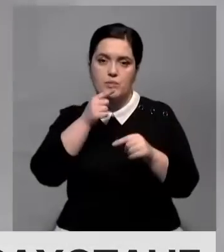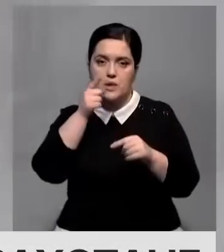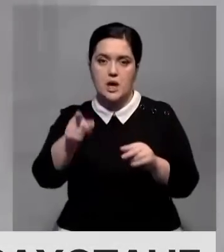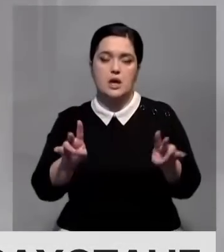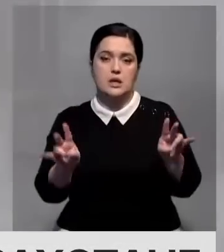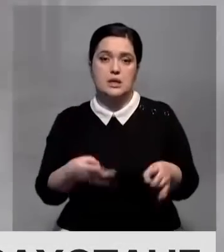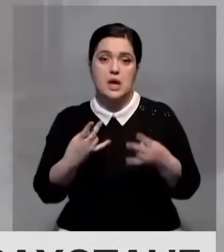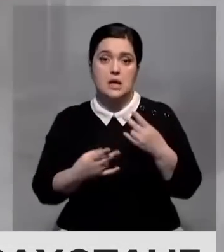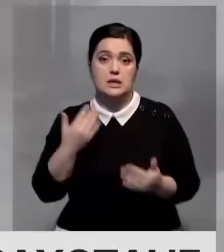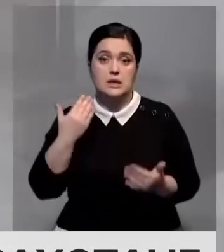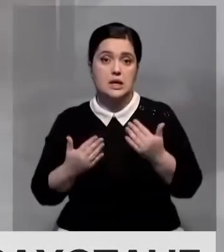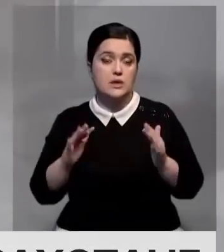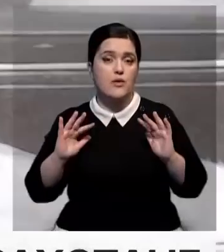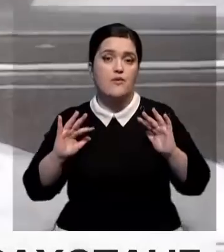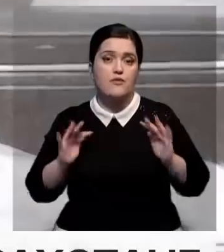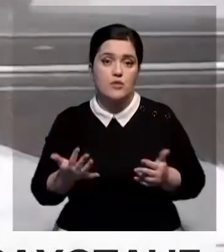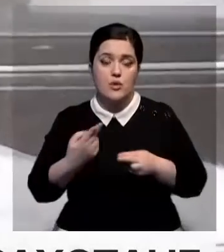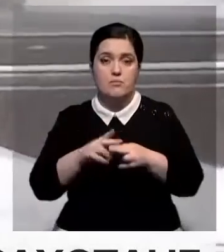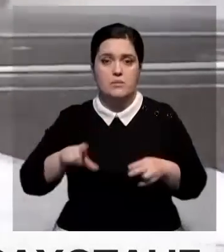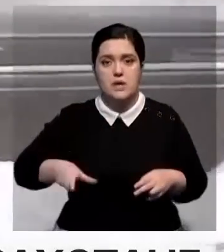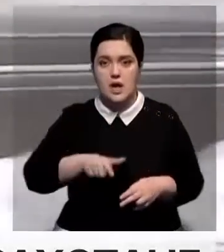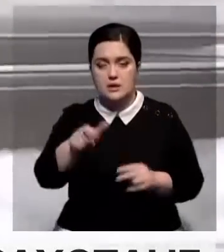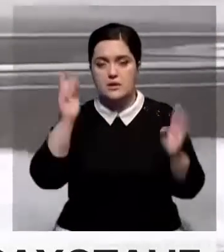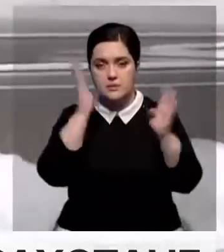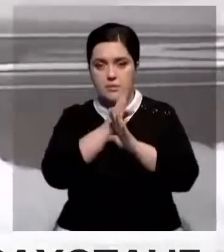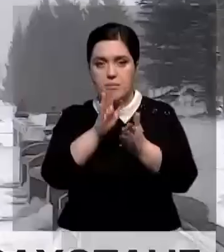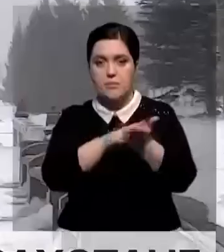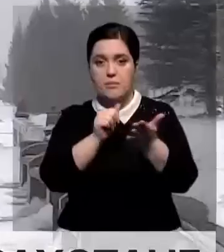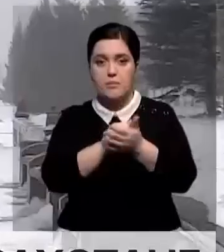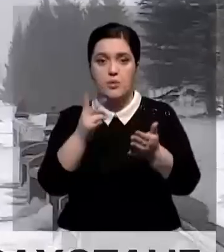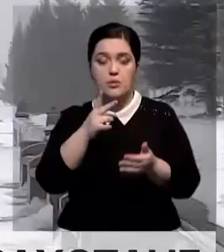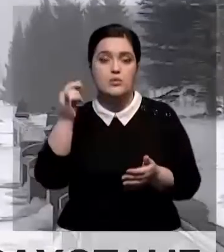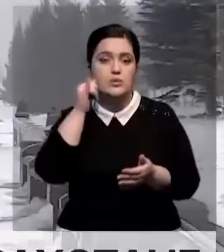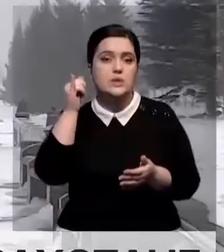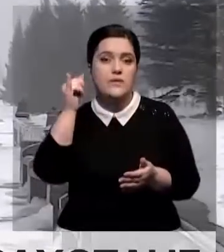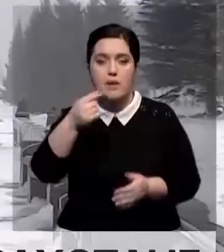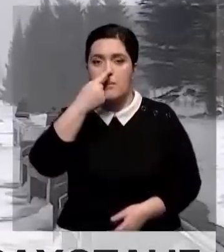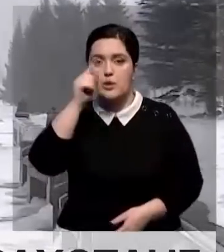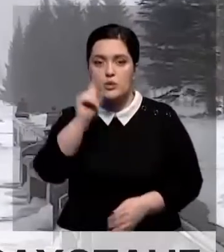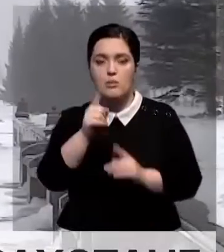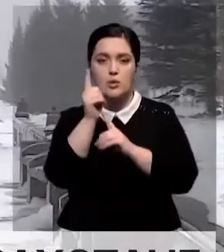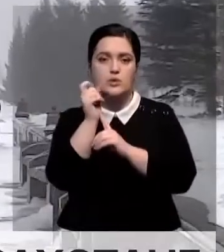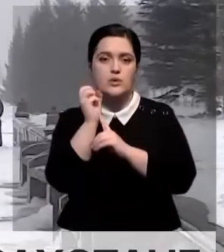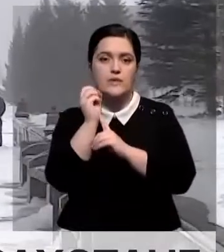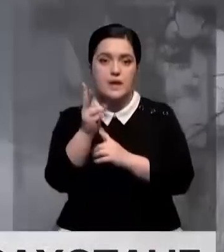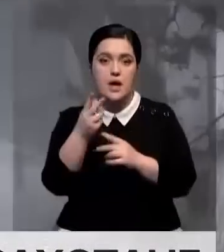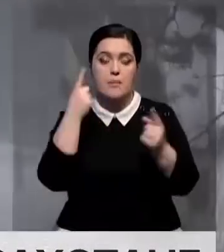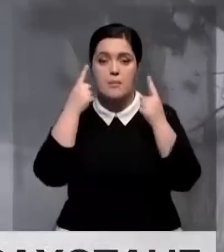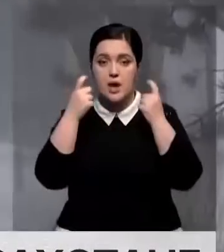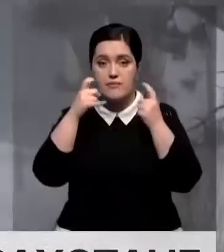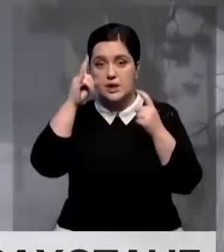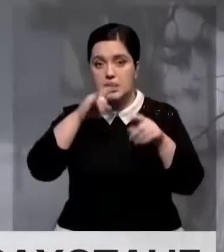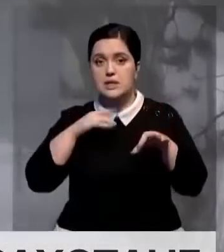необходимости не выезжать в дальний путь. Если же вдруг вы оказались на трассе в непогоду, то нужно звонить по короткому номеру 112.